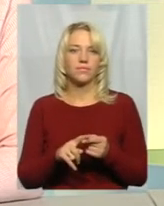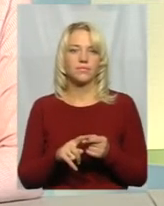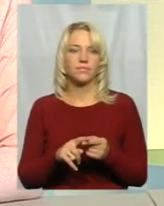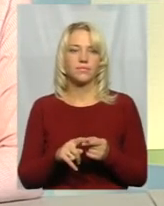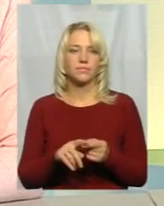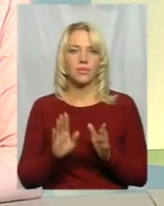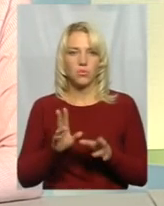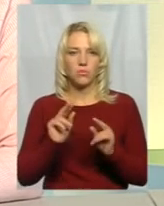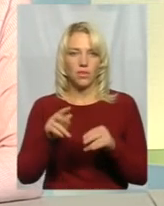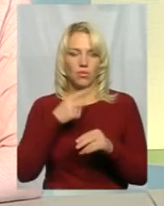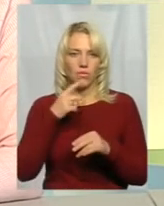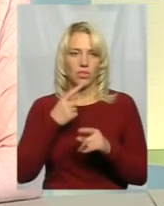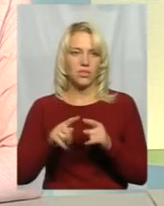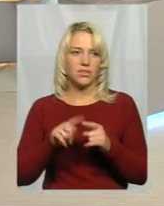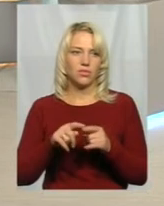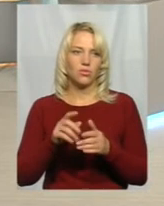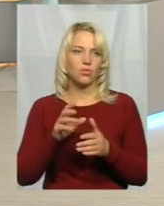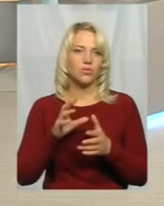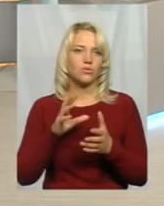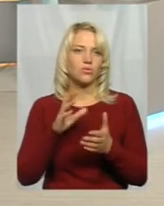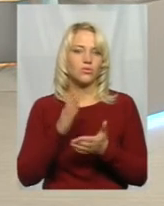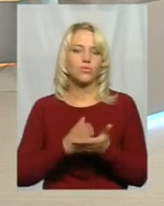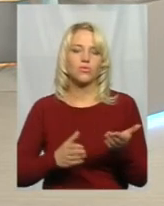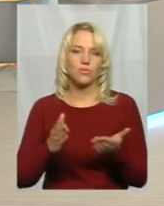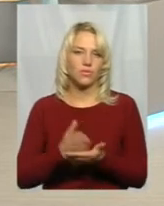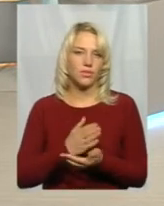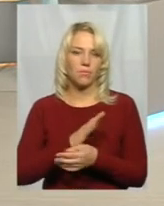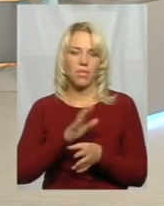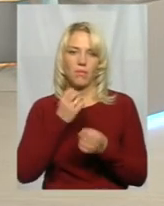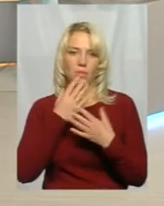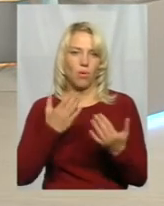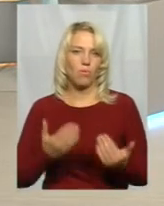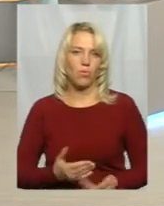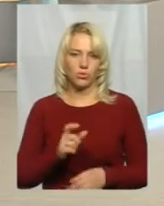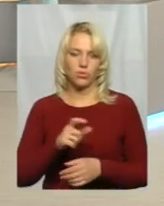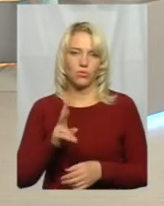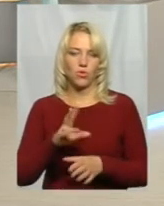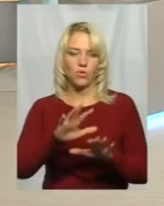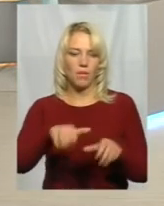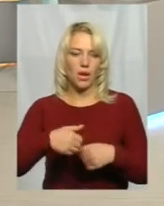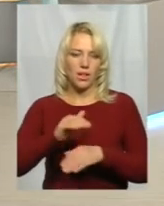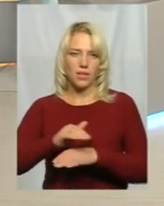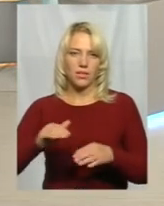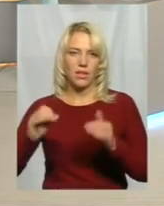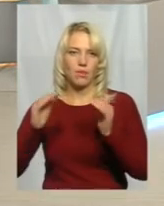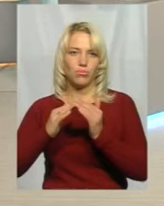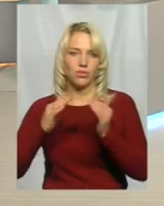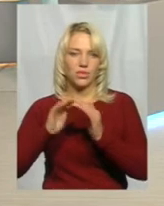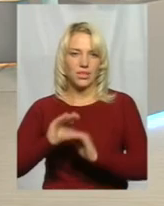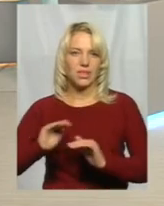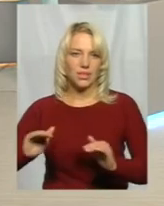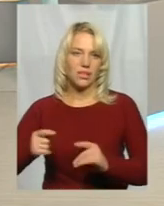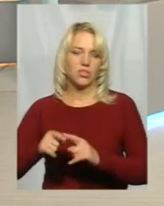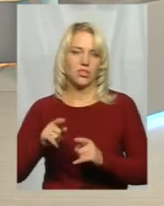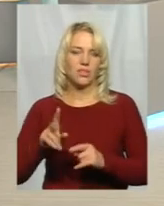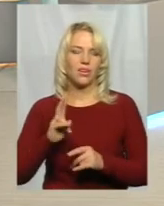Будемо відверті, це вже зовсім неблагополучні особи, від яких забрали дітей в дитячі будинки, які